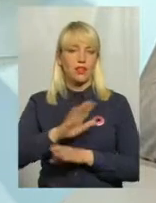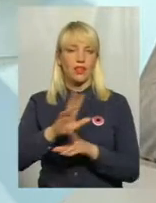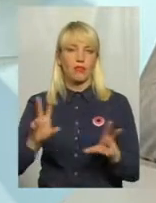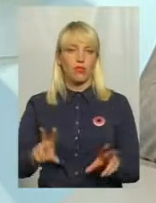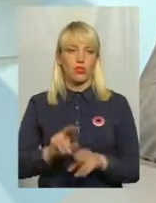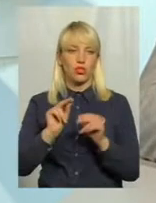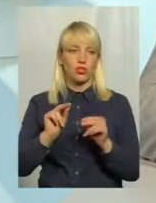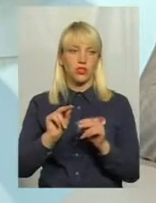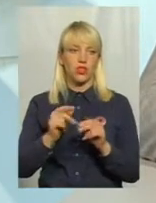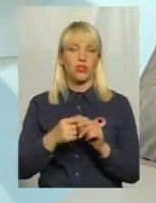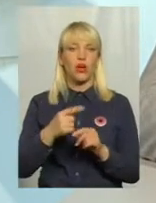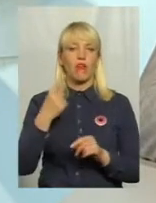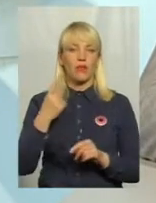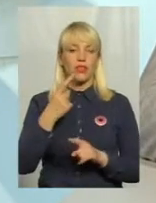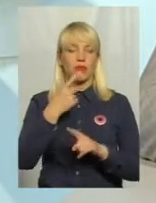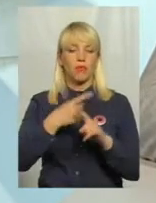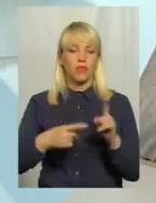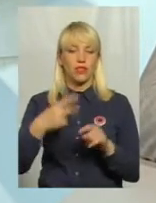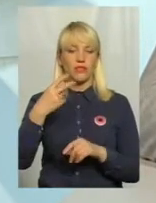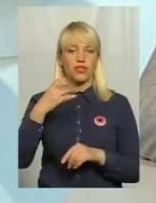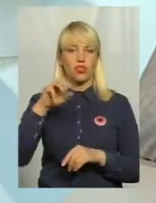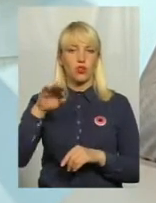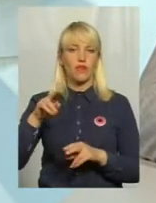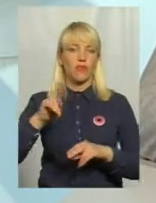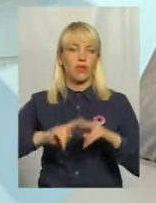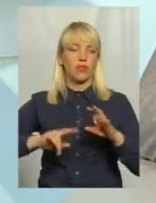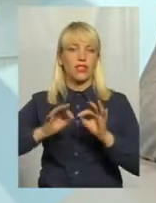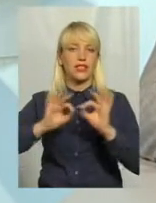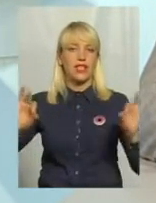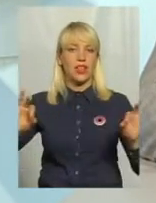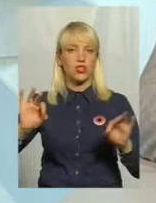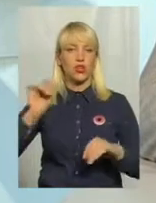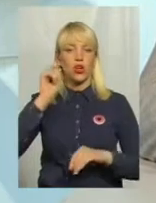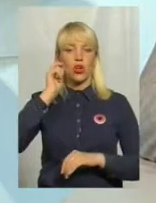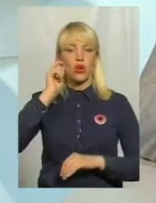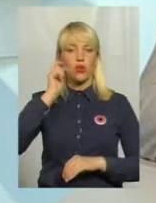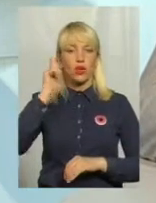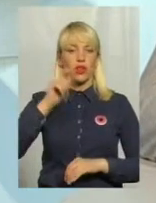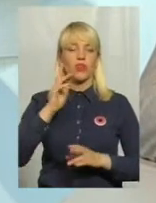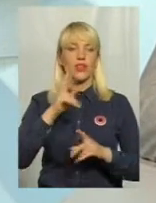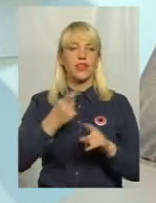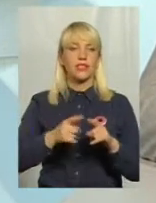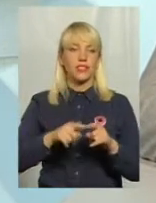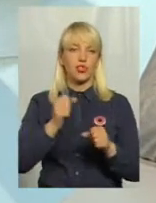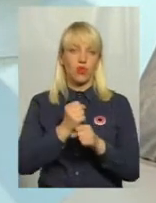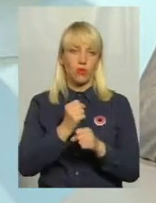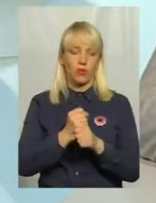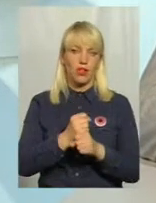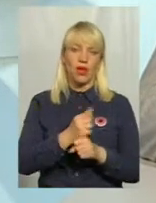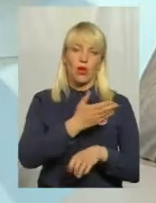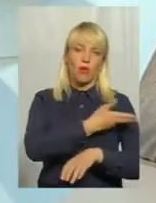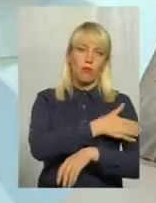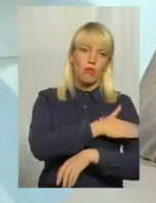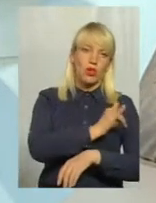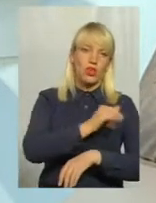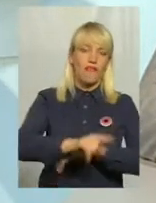вибудовувати свою незалежну державу, як це зробили народи Польща або Фінляндії, які були також складовою Російської імперії.